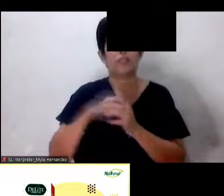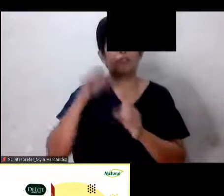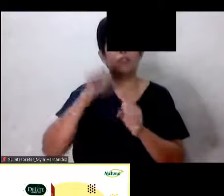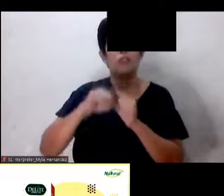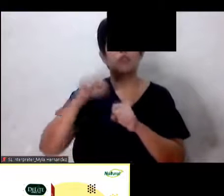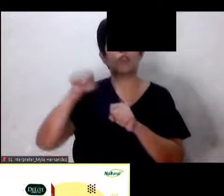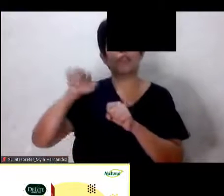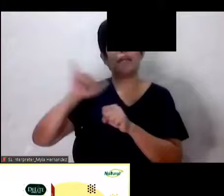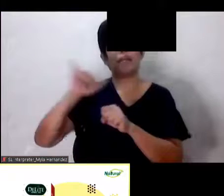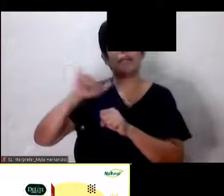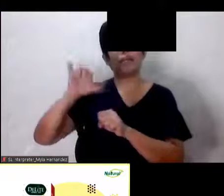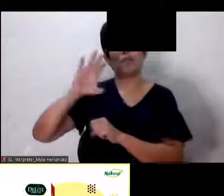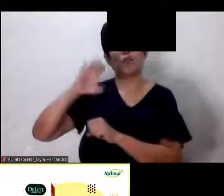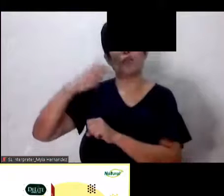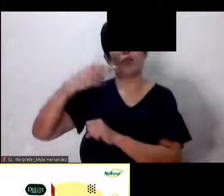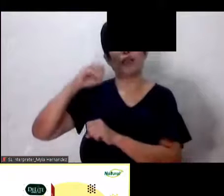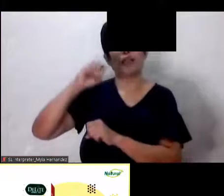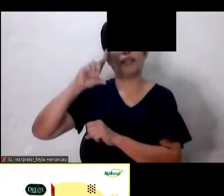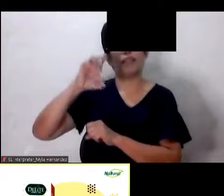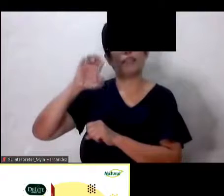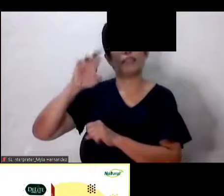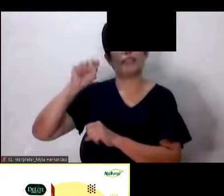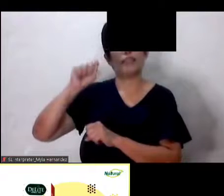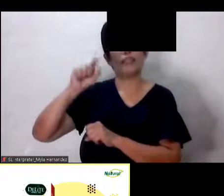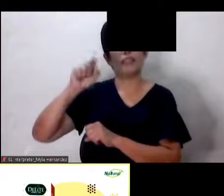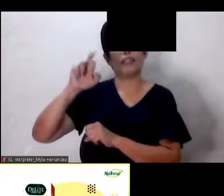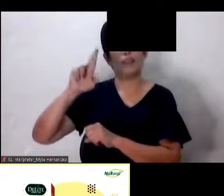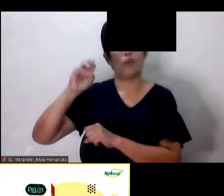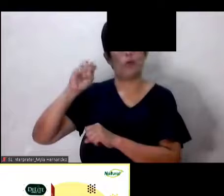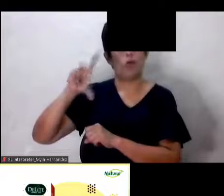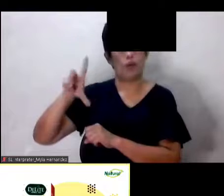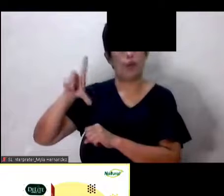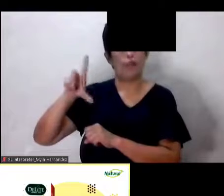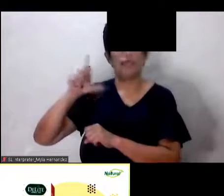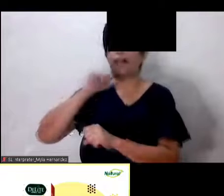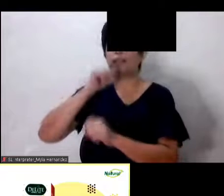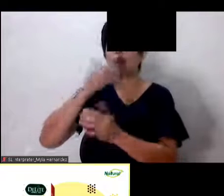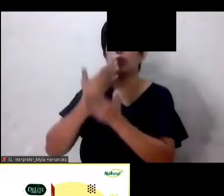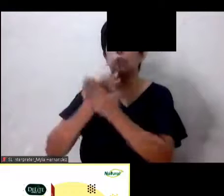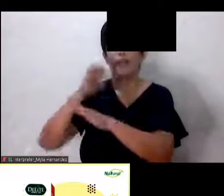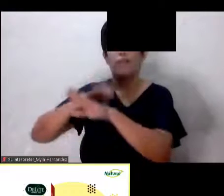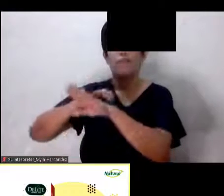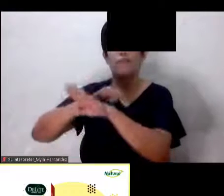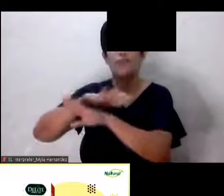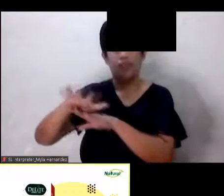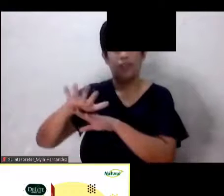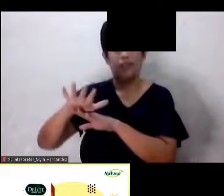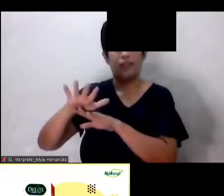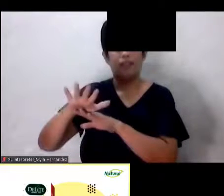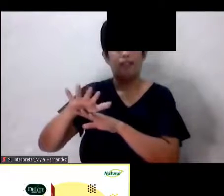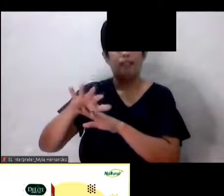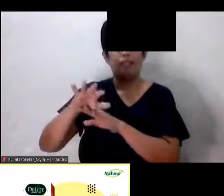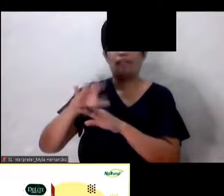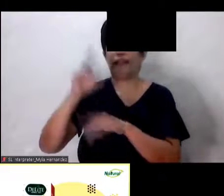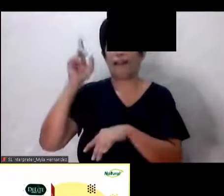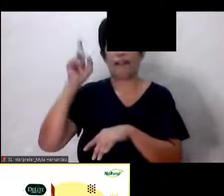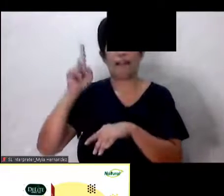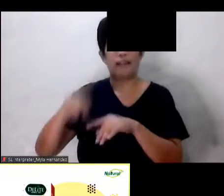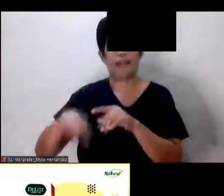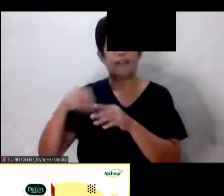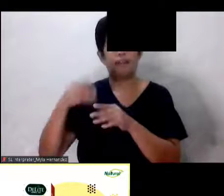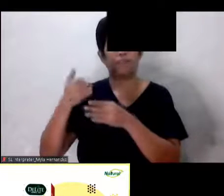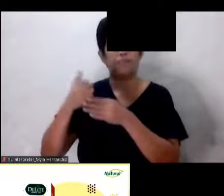epekto. Hindi gano'n ang epekto. Hindi siya namumuo. Hindi siya namumuo. Hindi siya nakakabara.